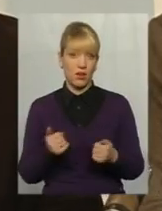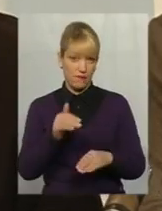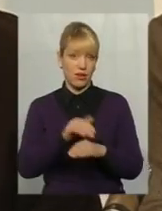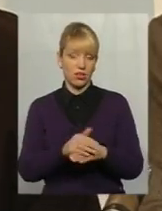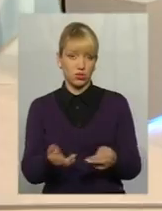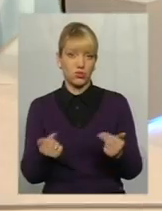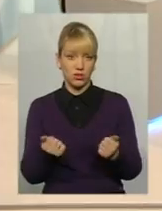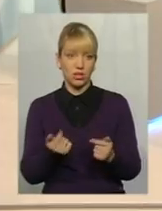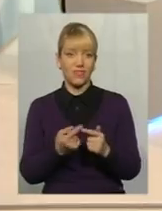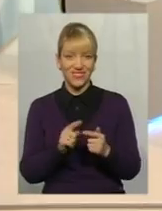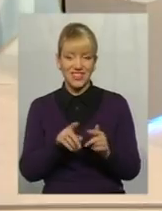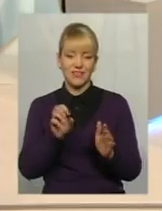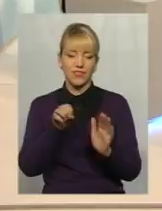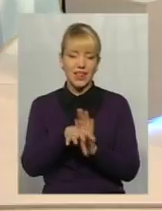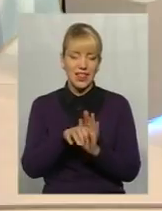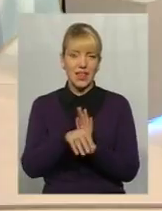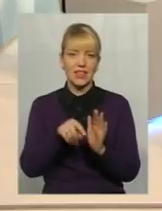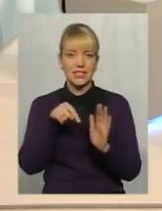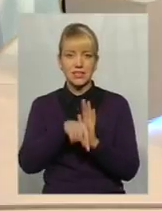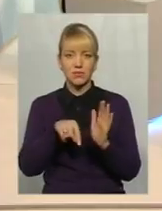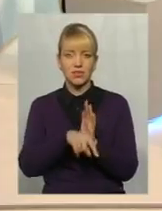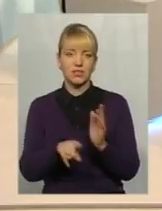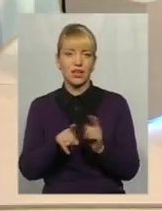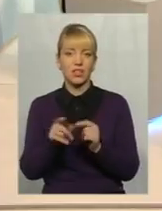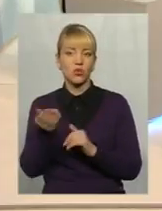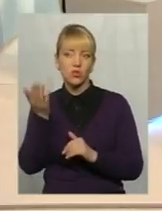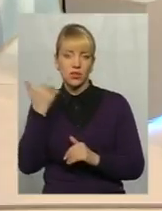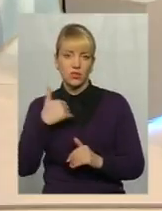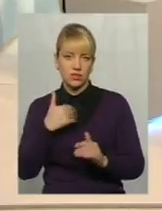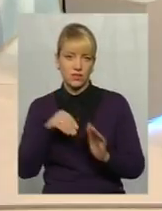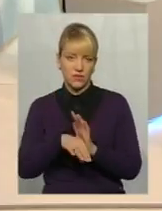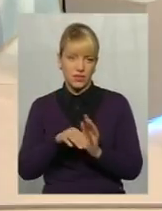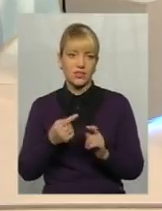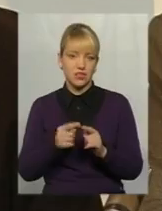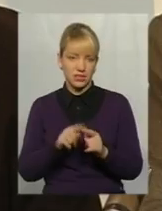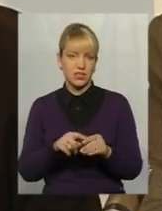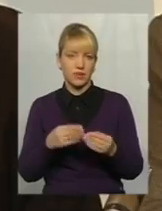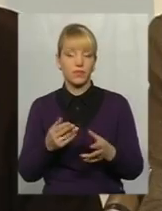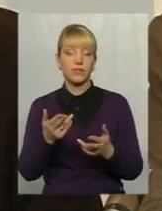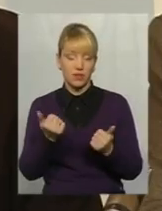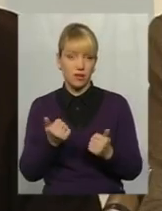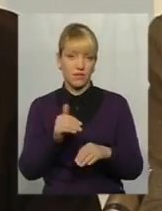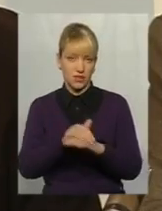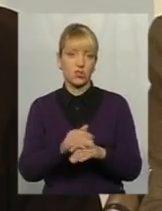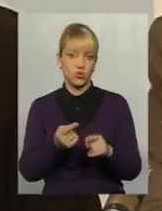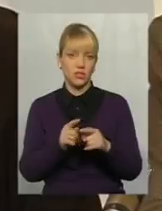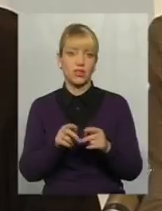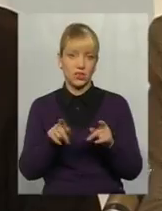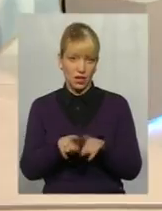вклали той зміст, який тоді хотіли вкласти, і це нав'язали людям? Ну, фактично так, хоча